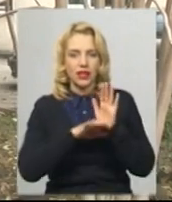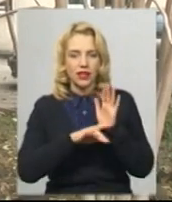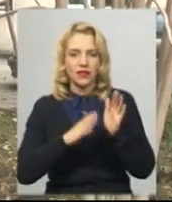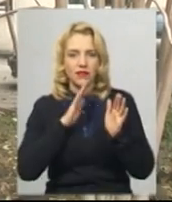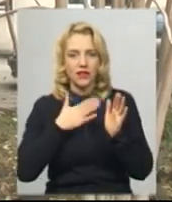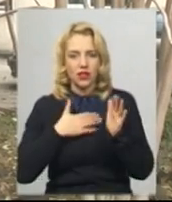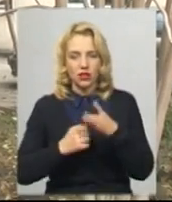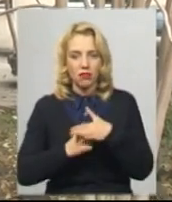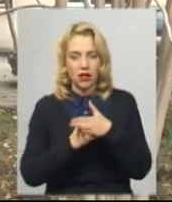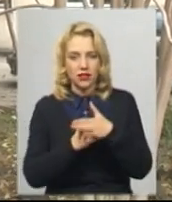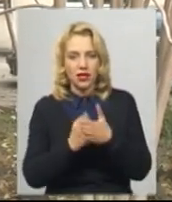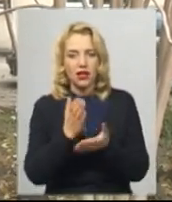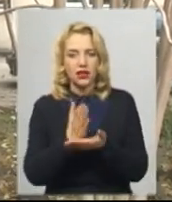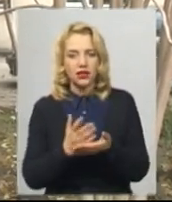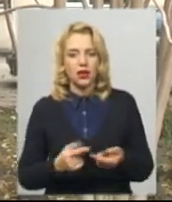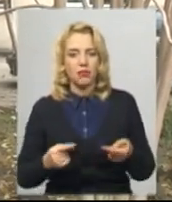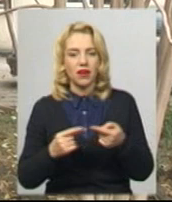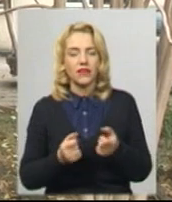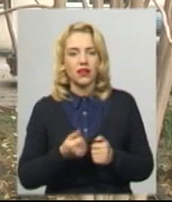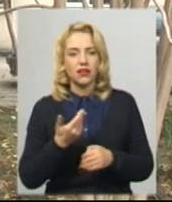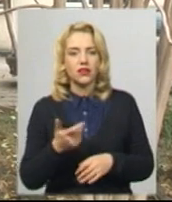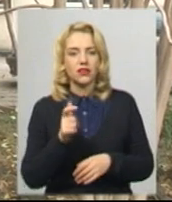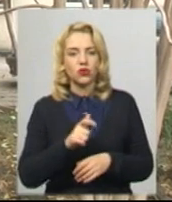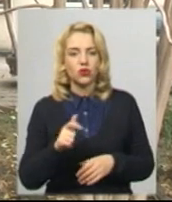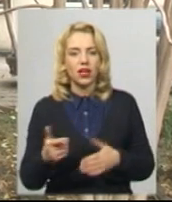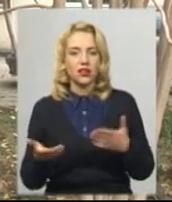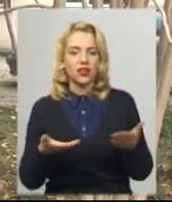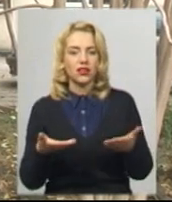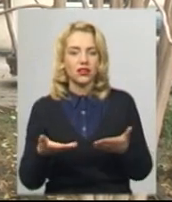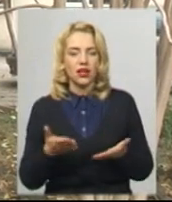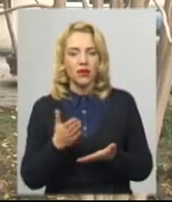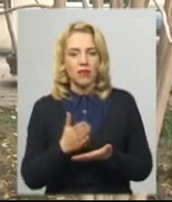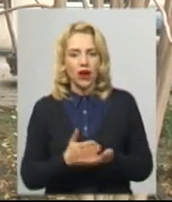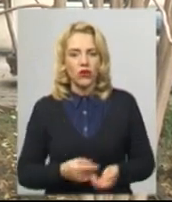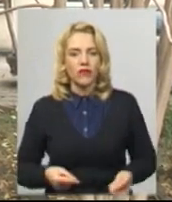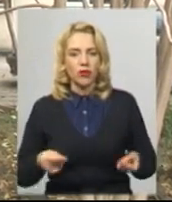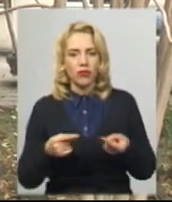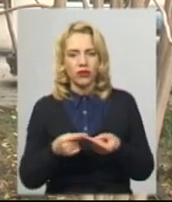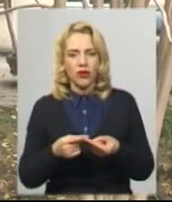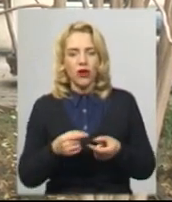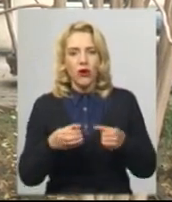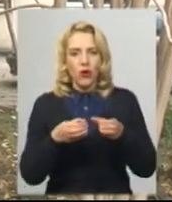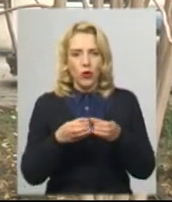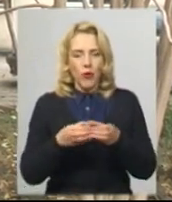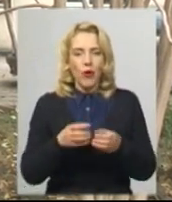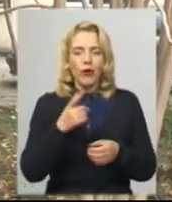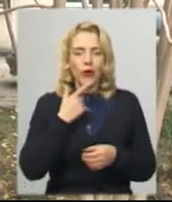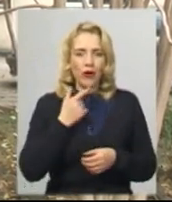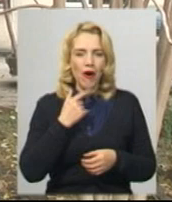є певна кількість людей, які мають відповідну групу крові. Через що